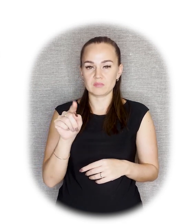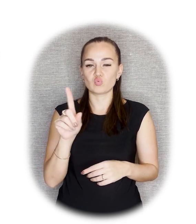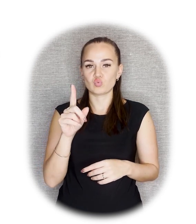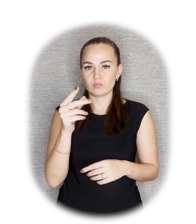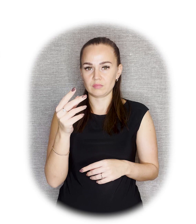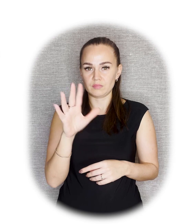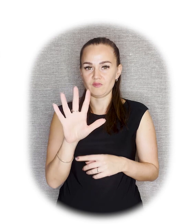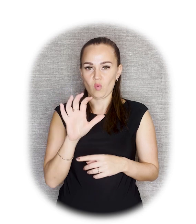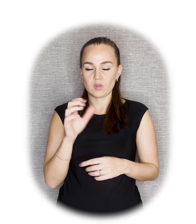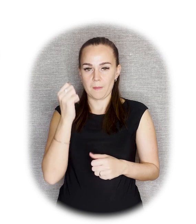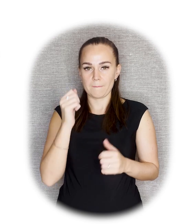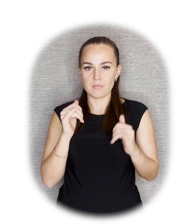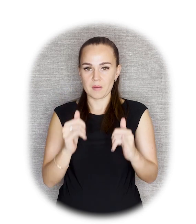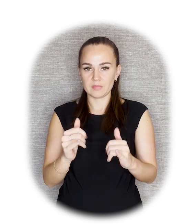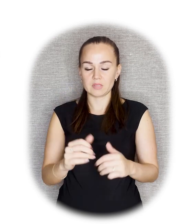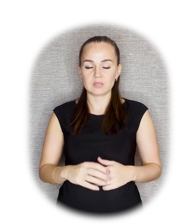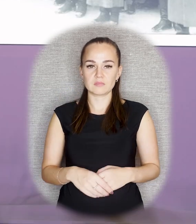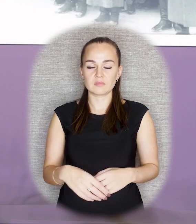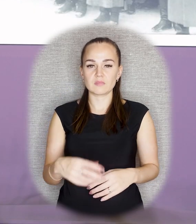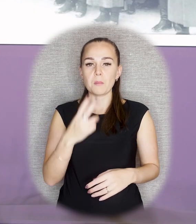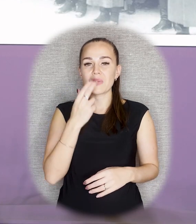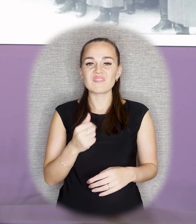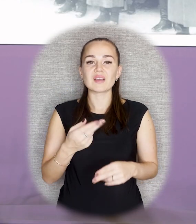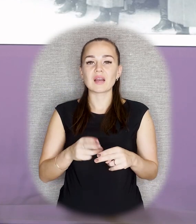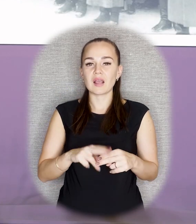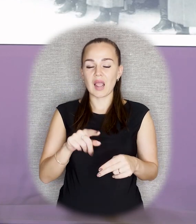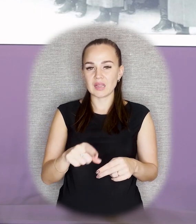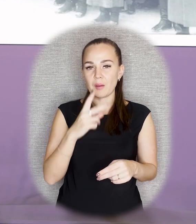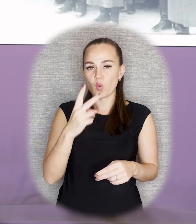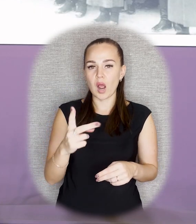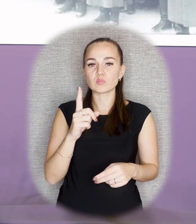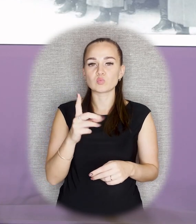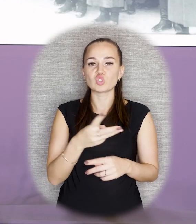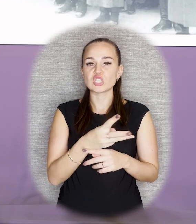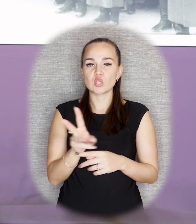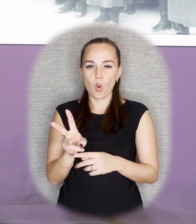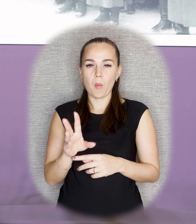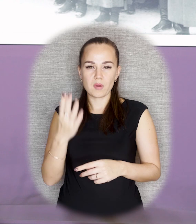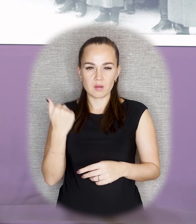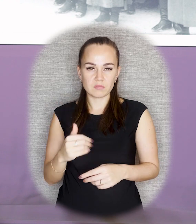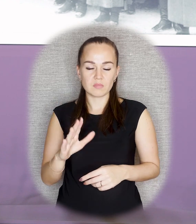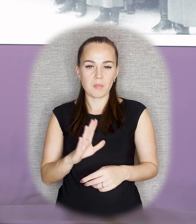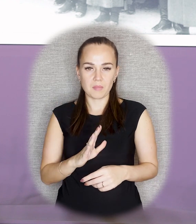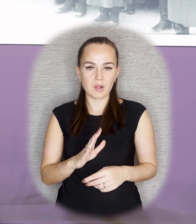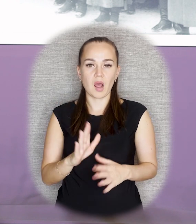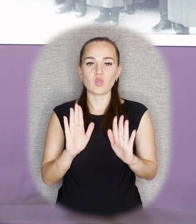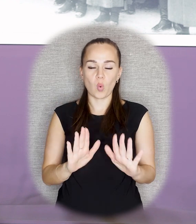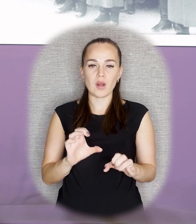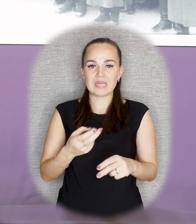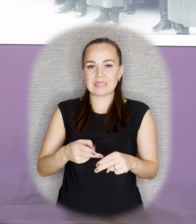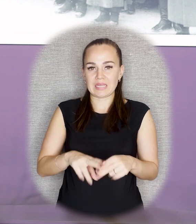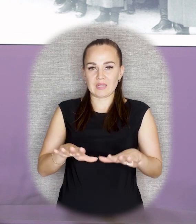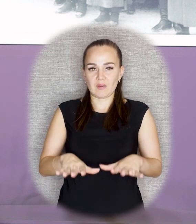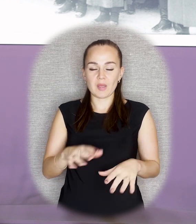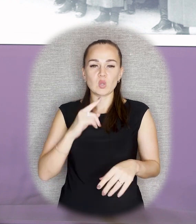То есть мы видим Софию с одного ракурса. Мы привыкли к этому ракурсу, потому что съемка вообще была, конечно, преимущественно, возможно, с этого